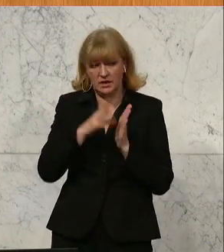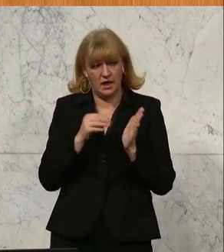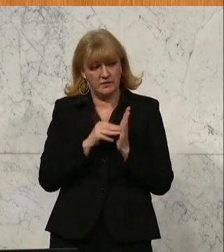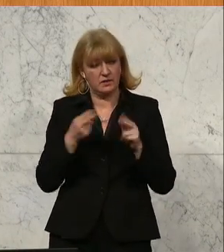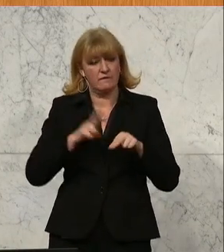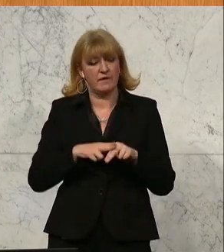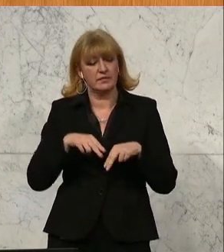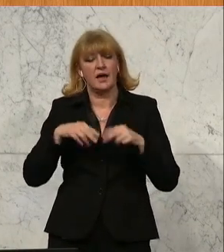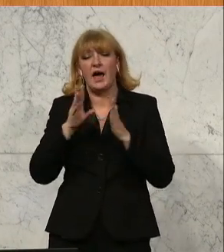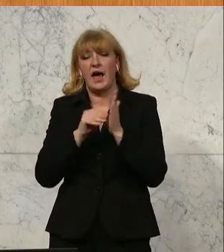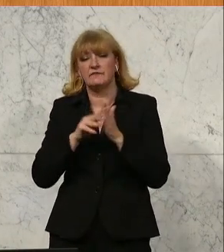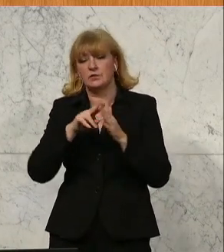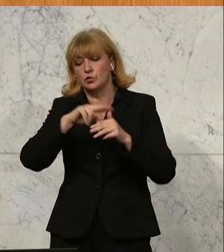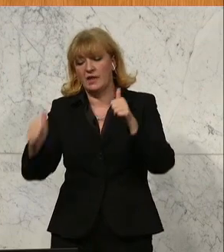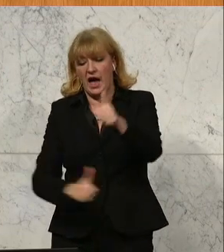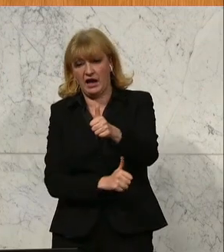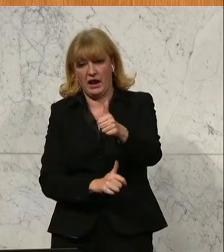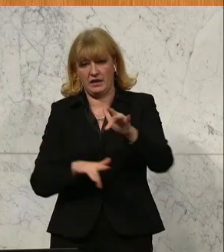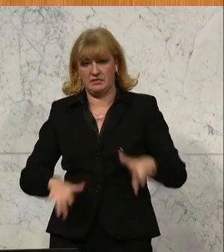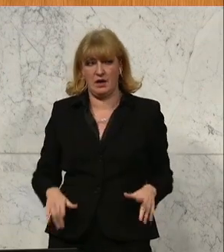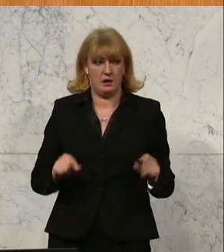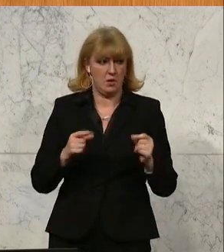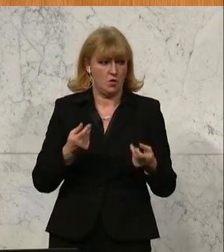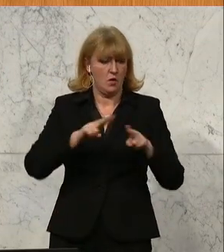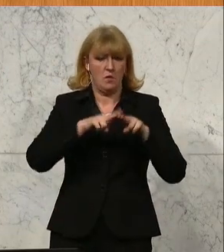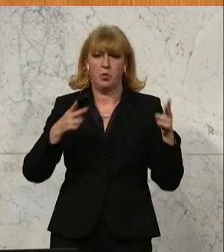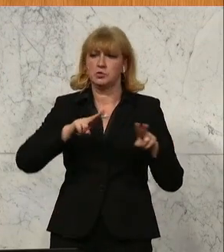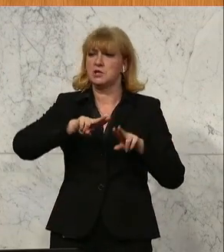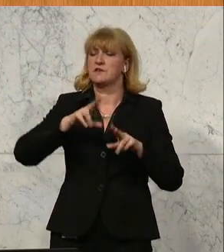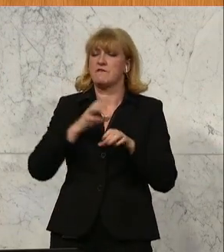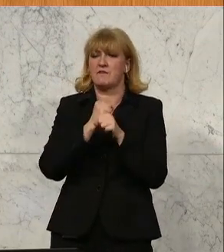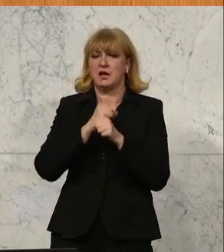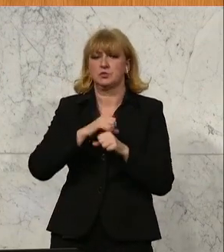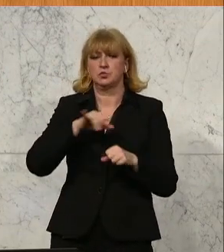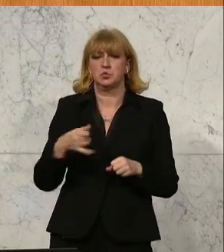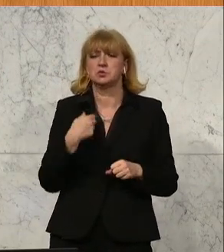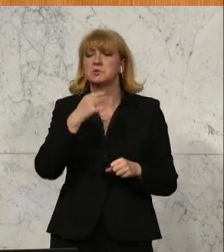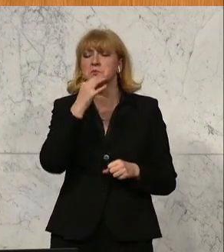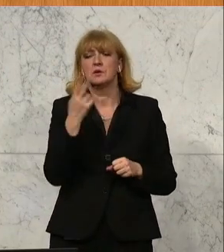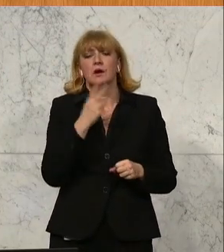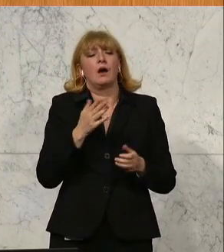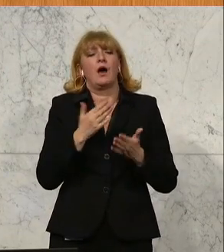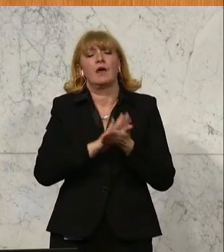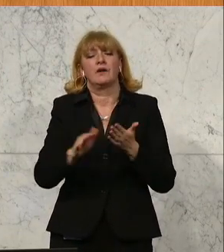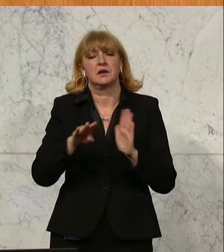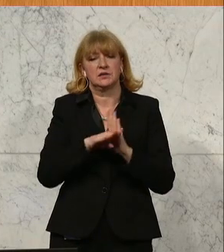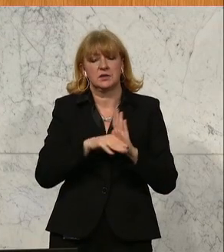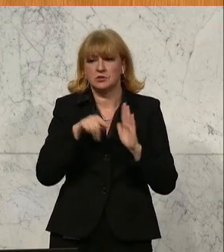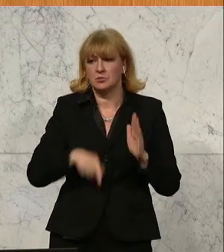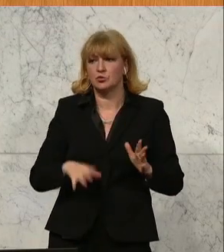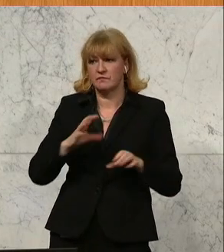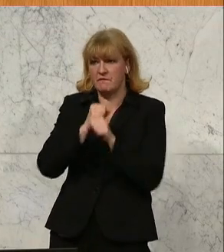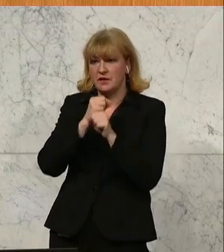Anwendungsnachrang hat. Und jetzt werden profunde Verfassungsgerissen sagen, selbstverständlich, auch diese einfachen Gesetze müssen sich an dem Verfassungsgesetz